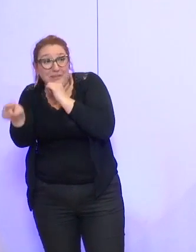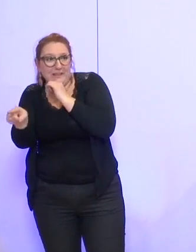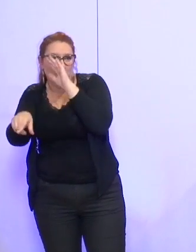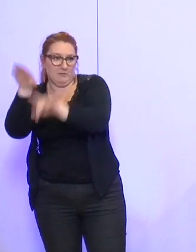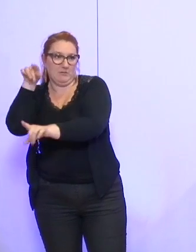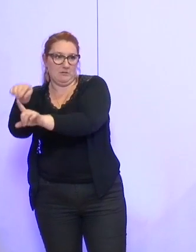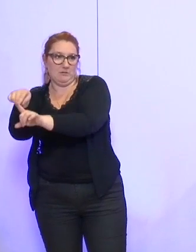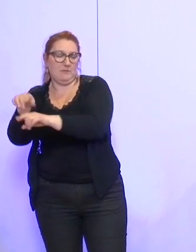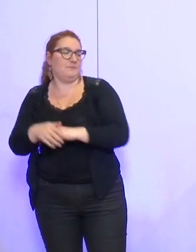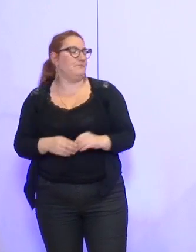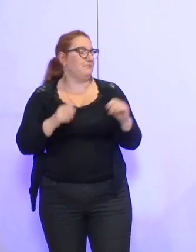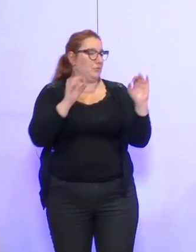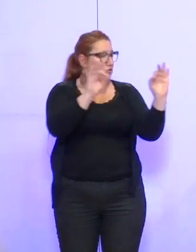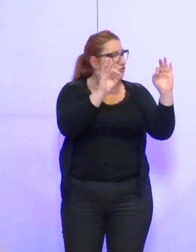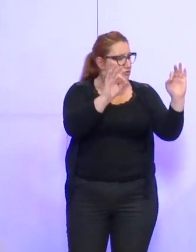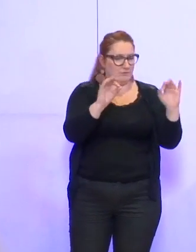Très bien.